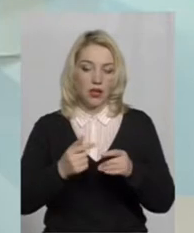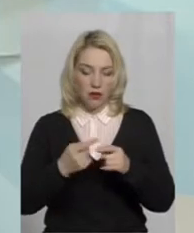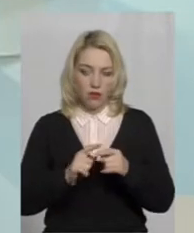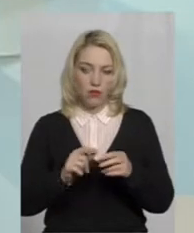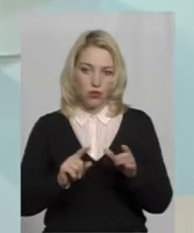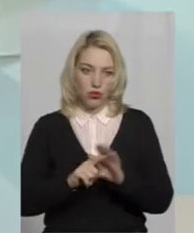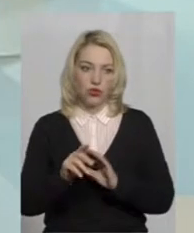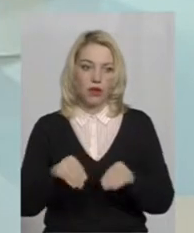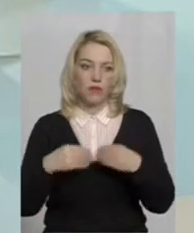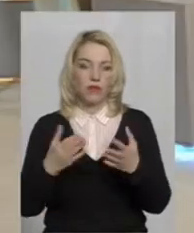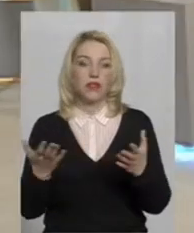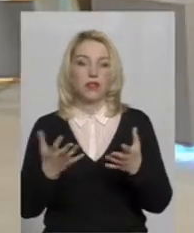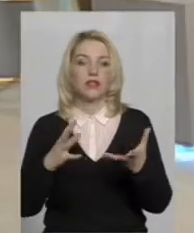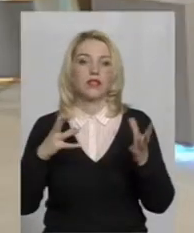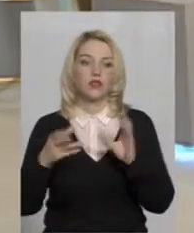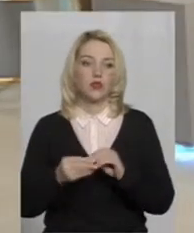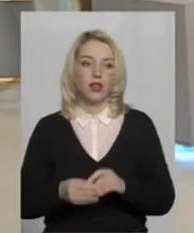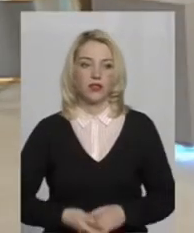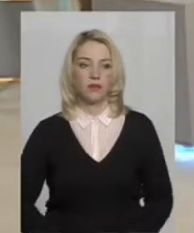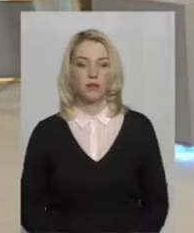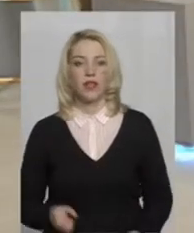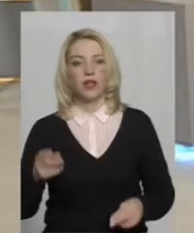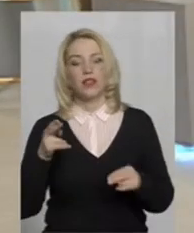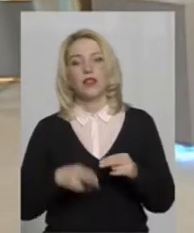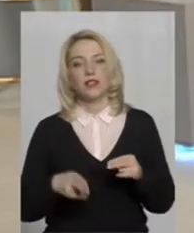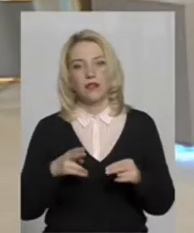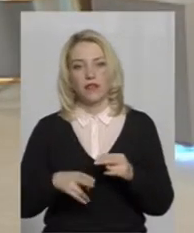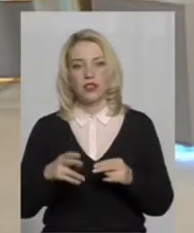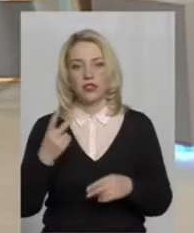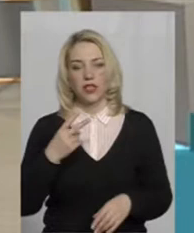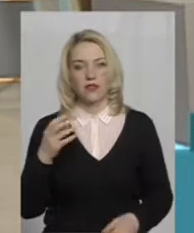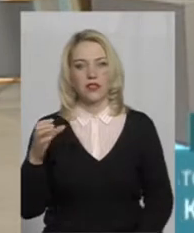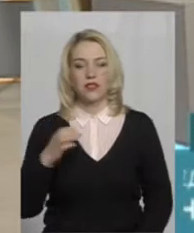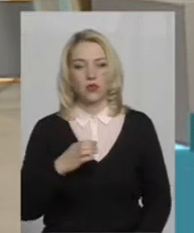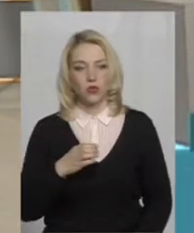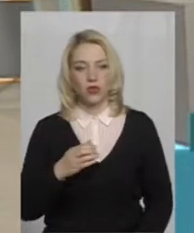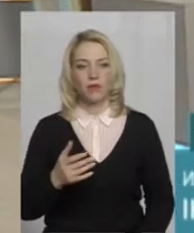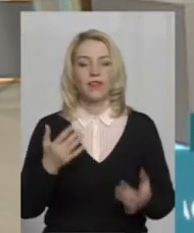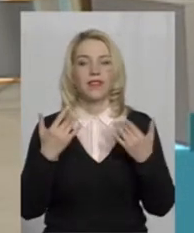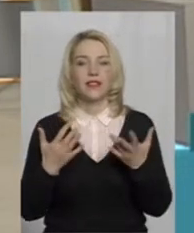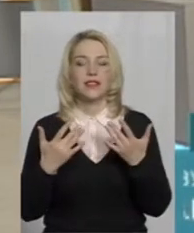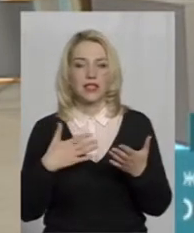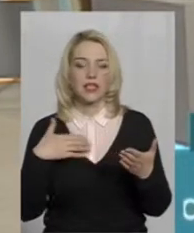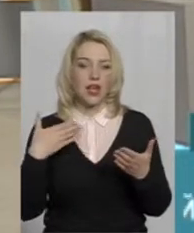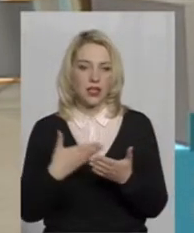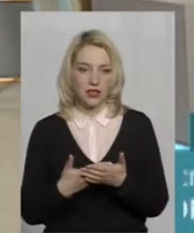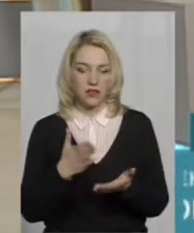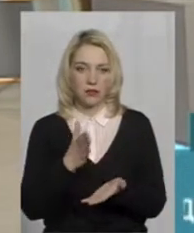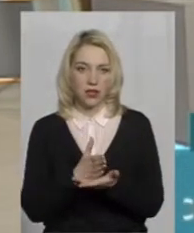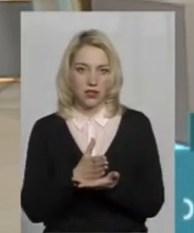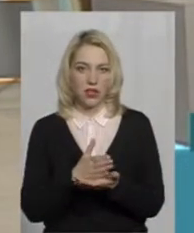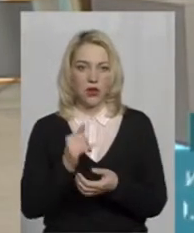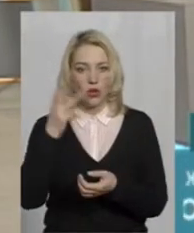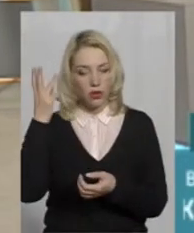якісь результати. І на завершення, буквально 20 секунд, наскільки активними є